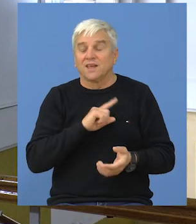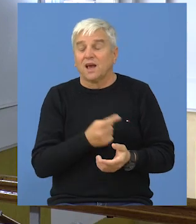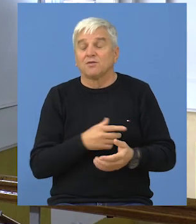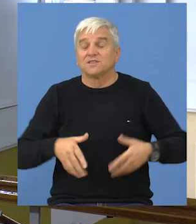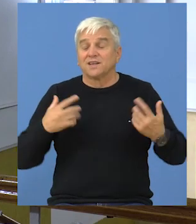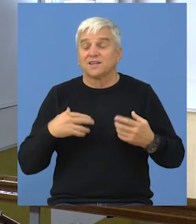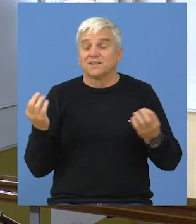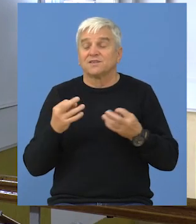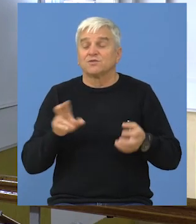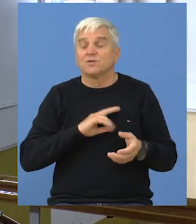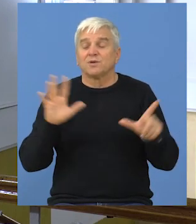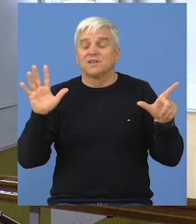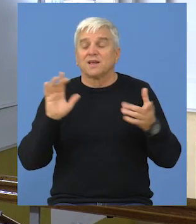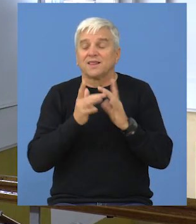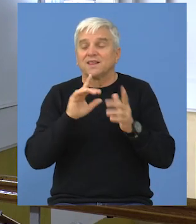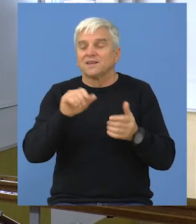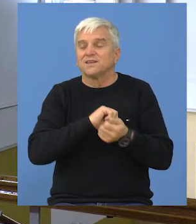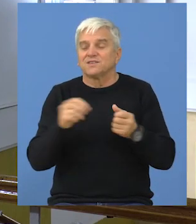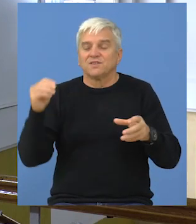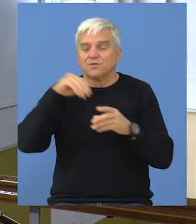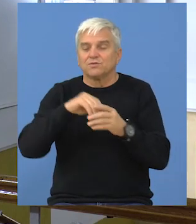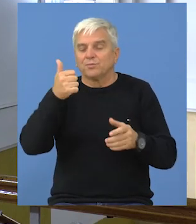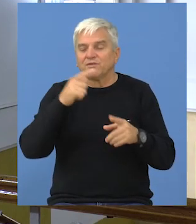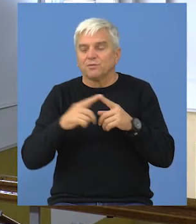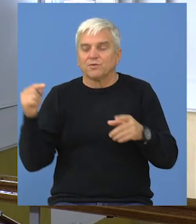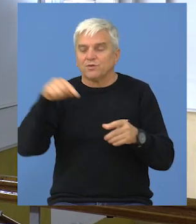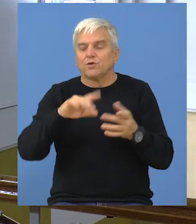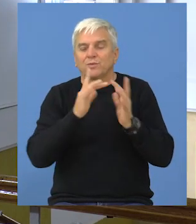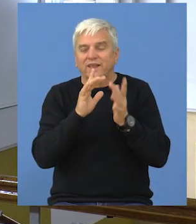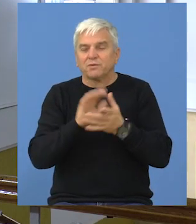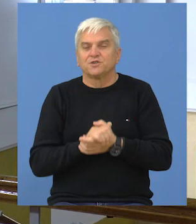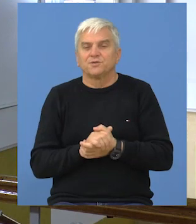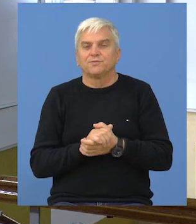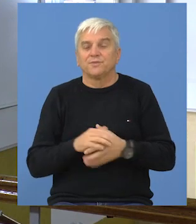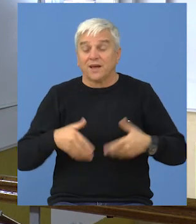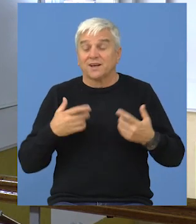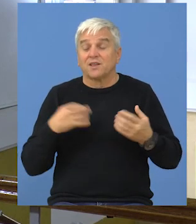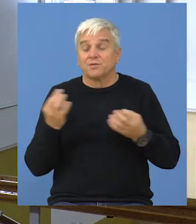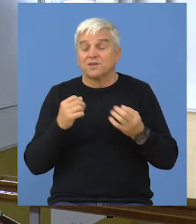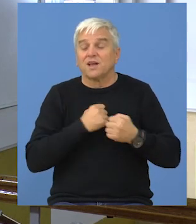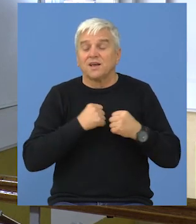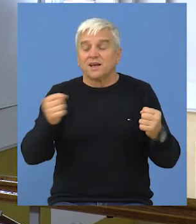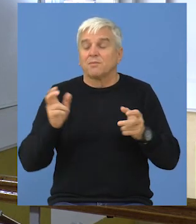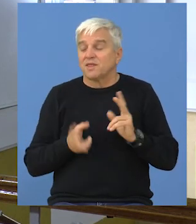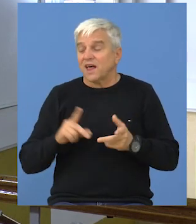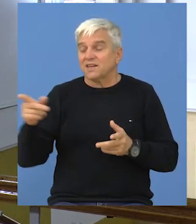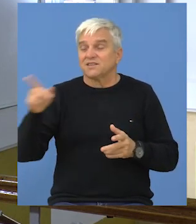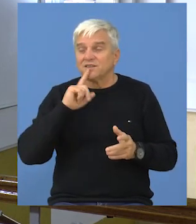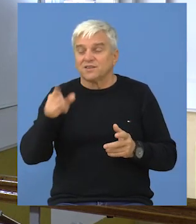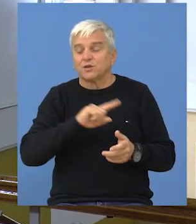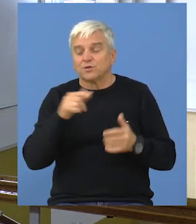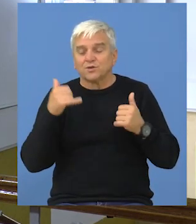Veoma se radujemo što imamo sedam takmičara i svi učestvuju po prvi put na ovom takmičenju. Raduje me i hrabrost